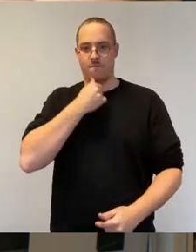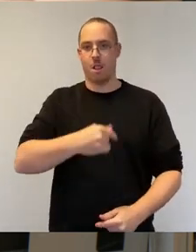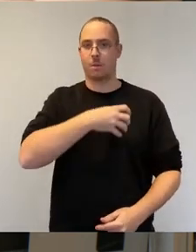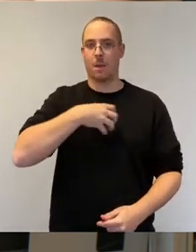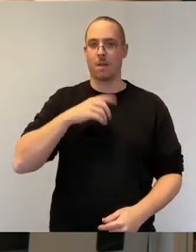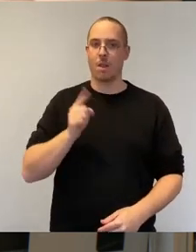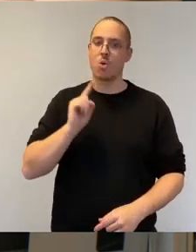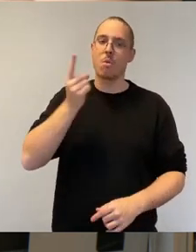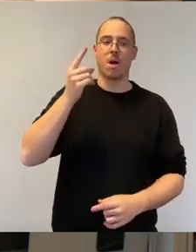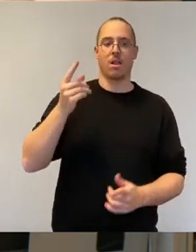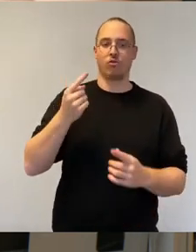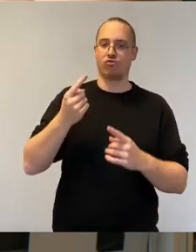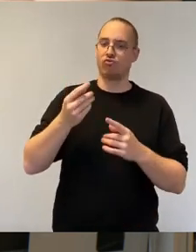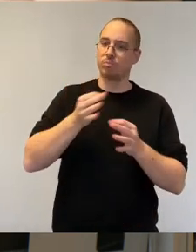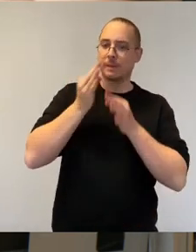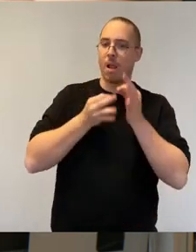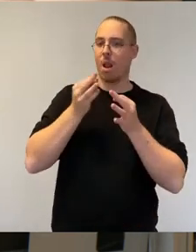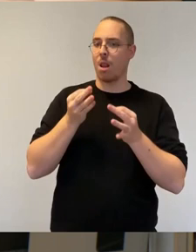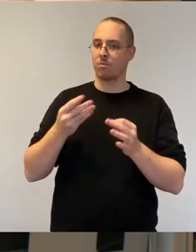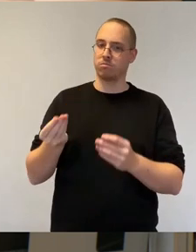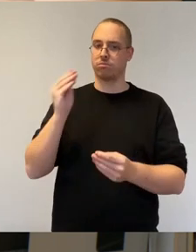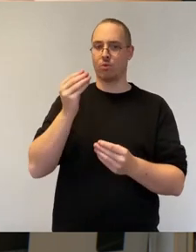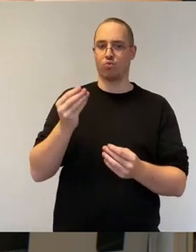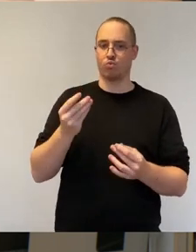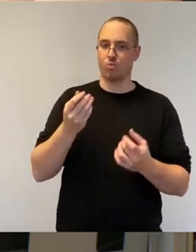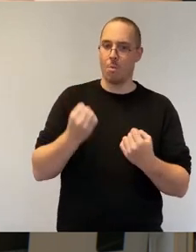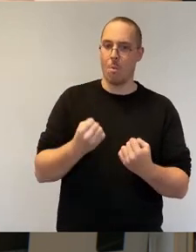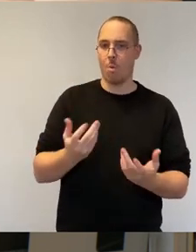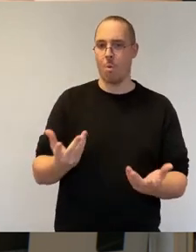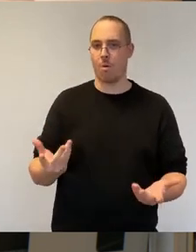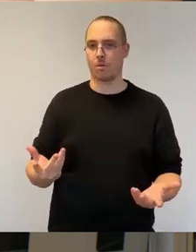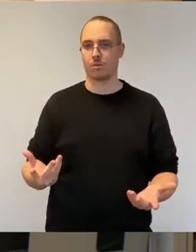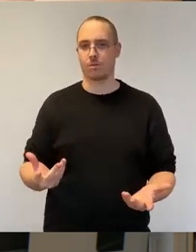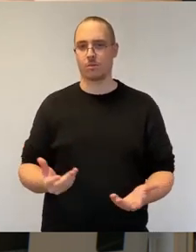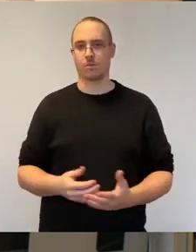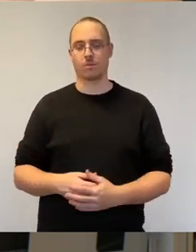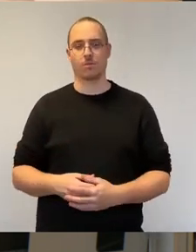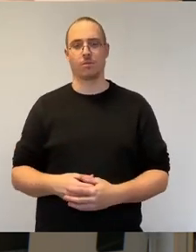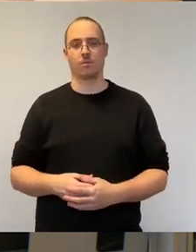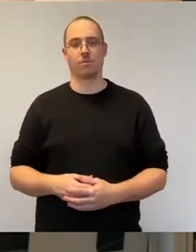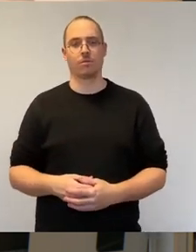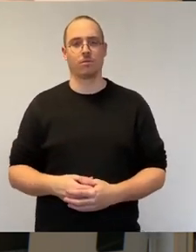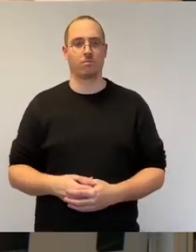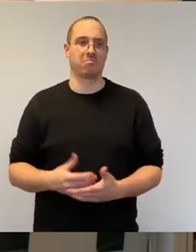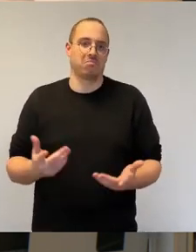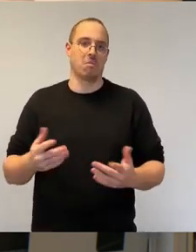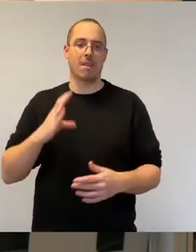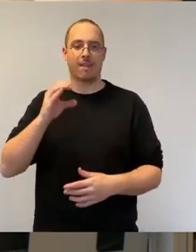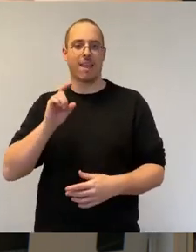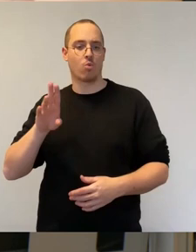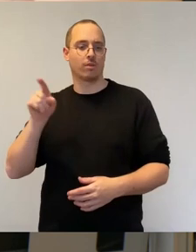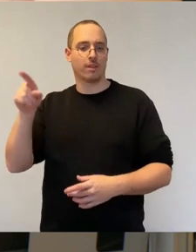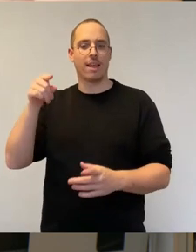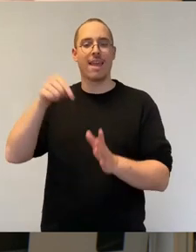Leistungskatalogen. Da kann man an den sächsischen Innenminister, Herr Schuster von der CDU, tatsächlich nur appellieren, dem einen Riegel vorzuschieben